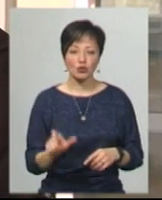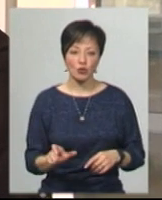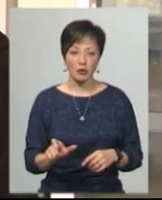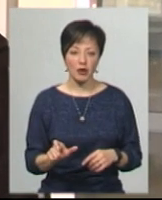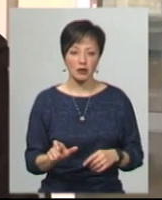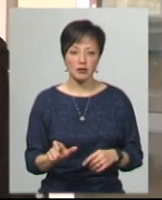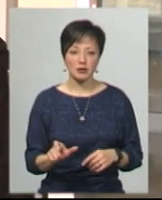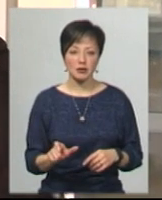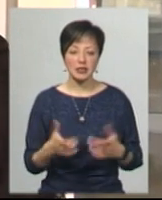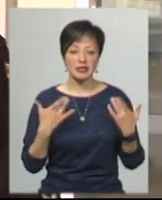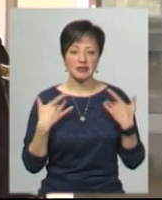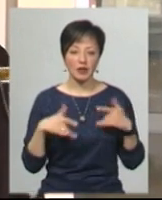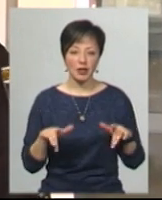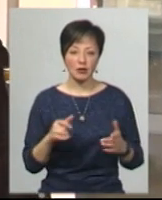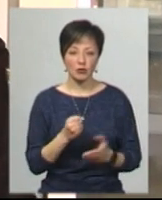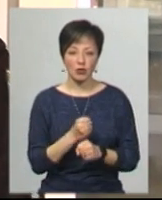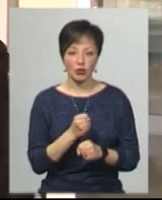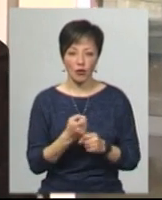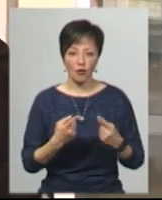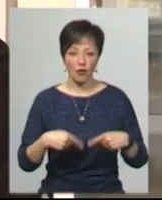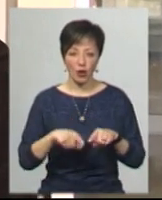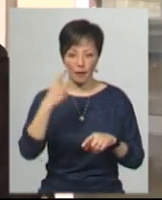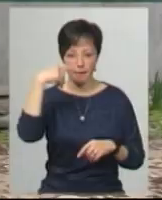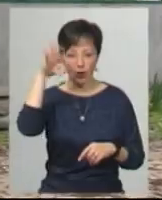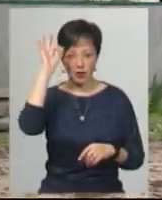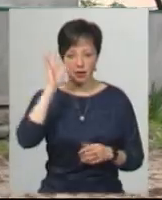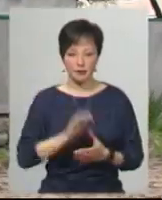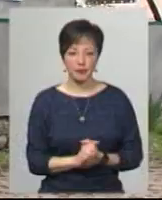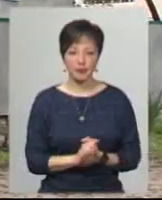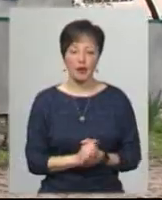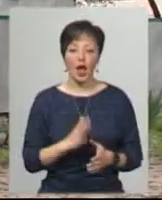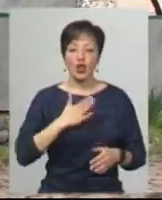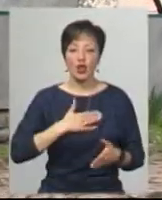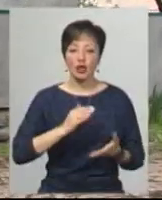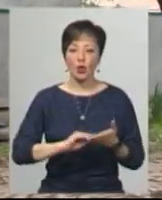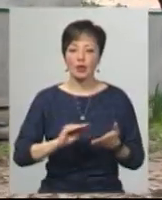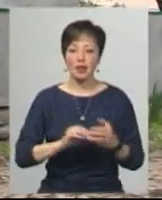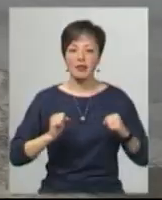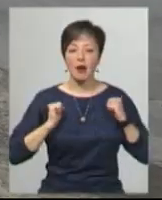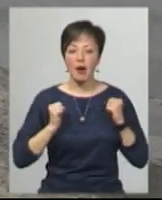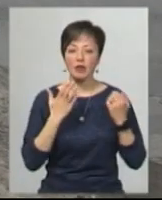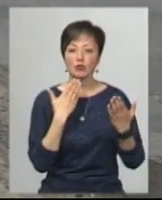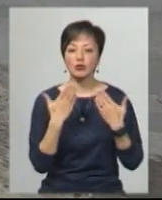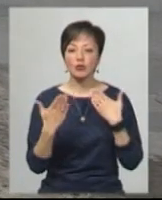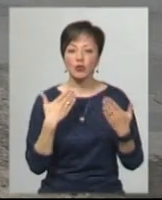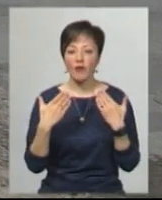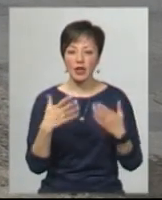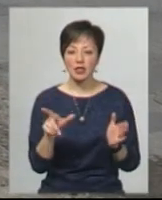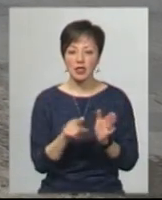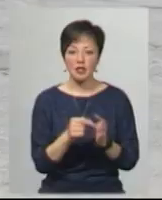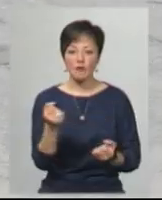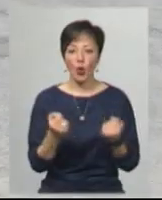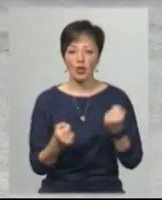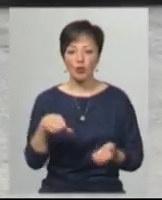посади, з роботи в організацій справ, а саме в нас поліції. Наші кореспонденти намагалися поспілкуватися з водієм,